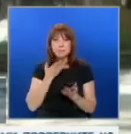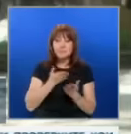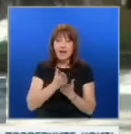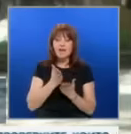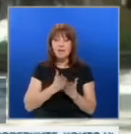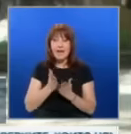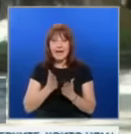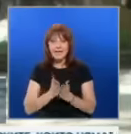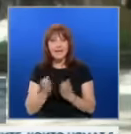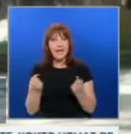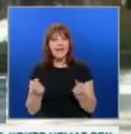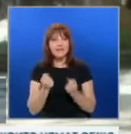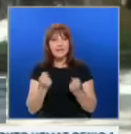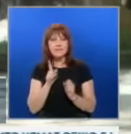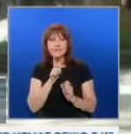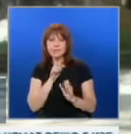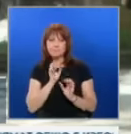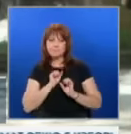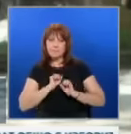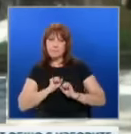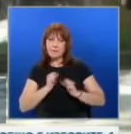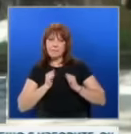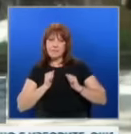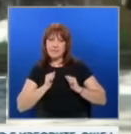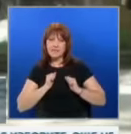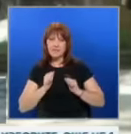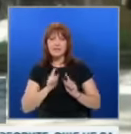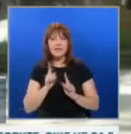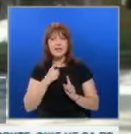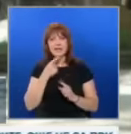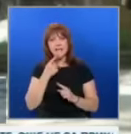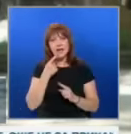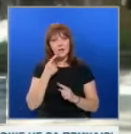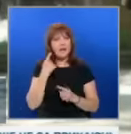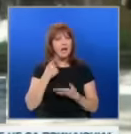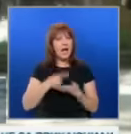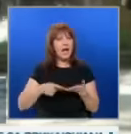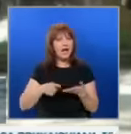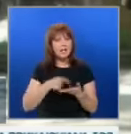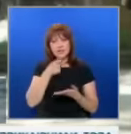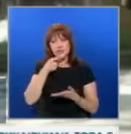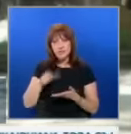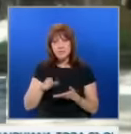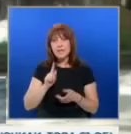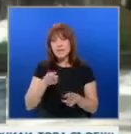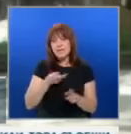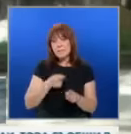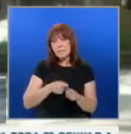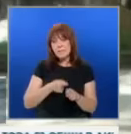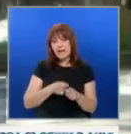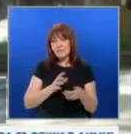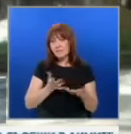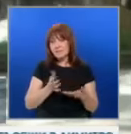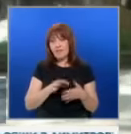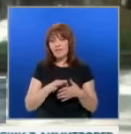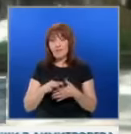така. Тоест действа се предпазливо, да не се стъпи накриво, да не се кажат грешни думи или се водят някакви разговори между тях, които